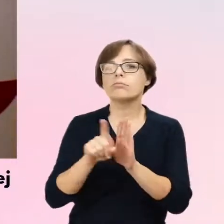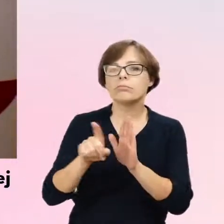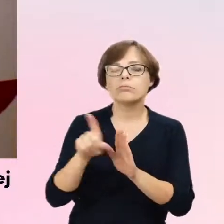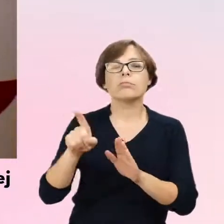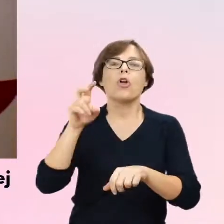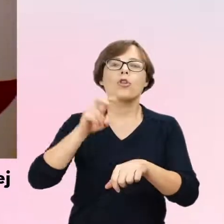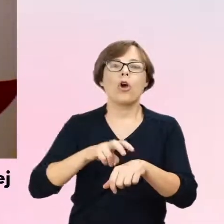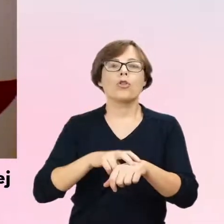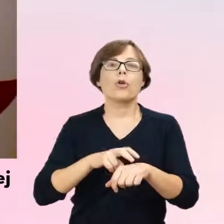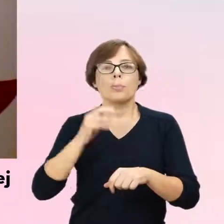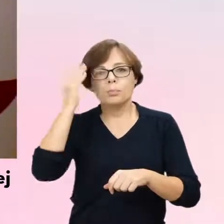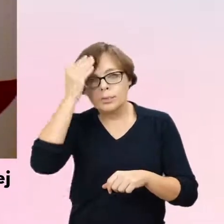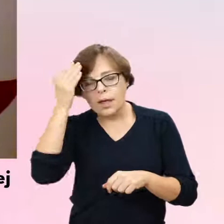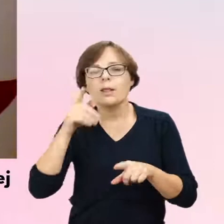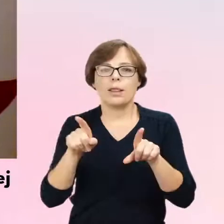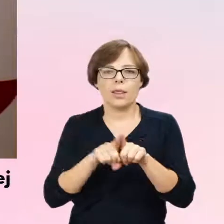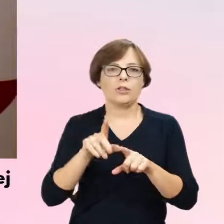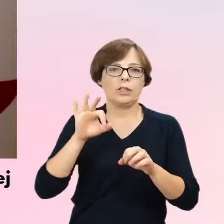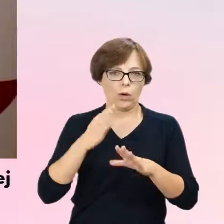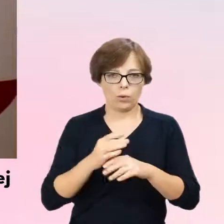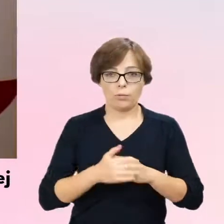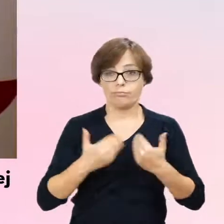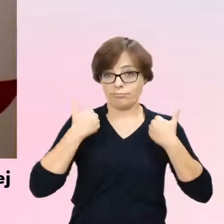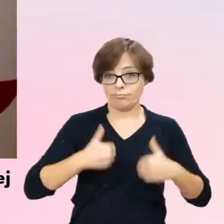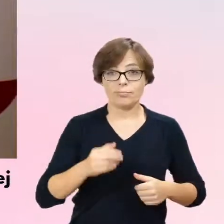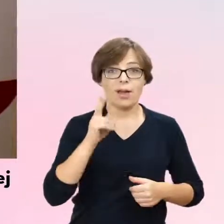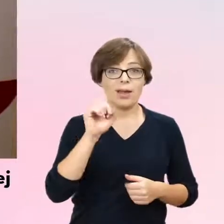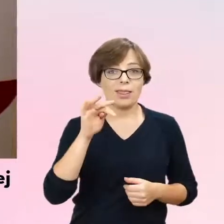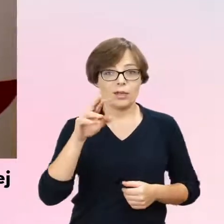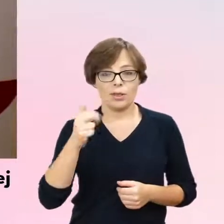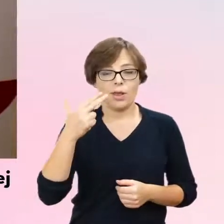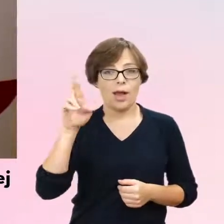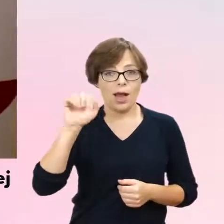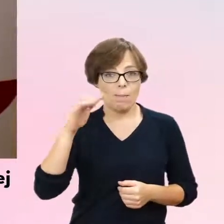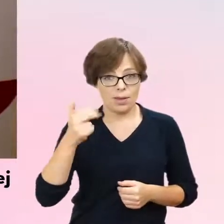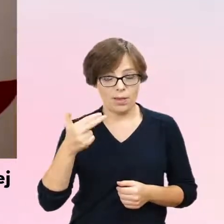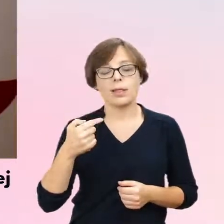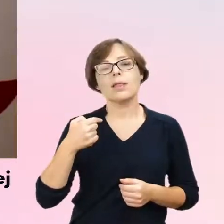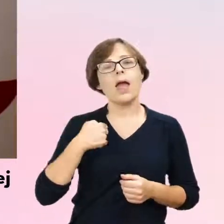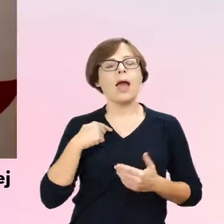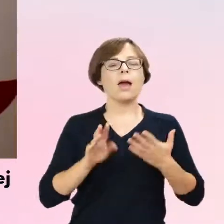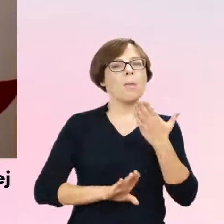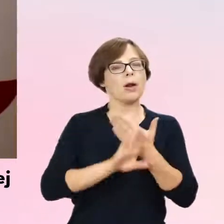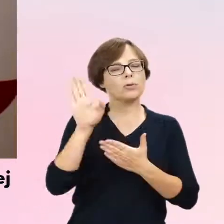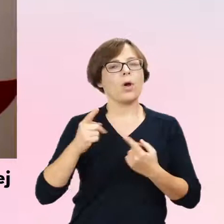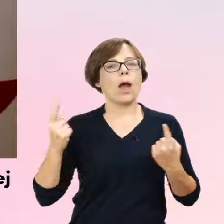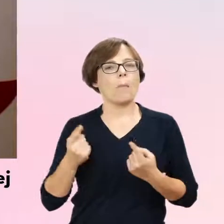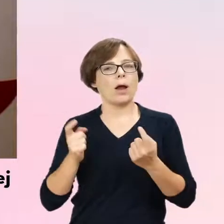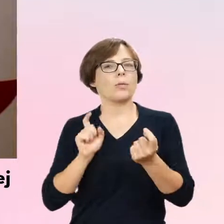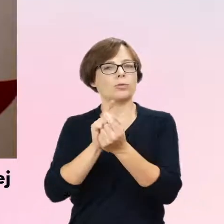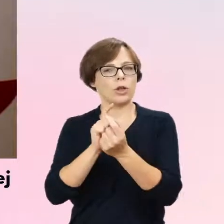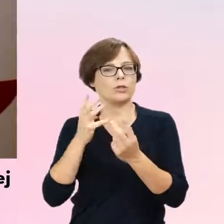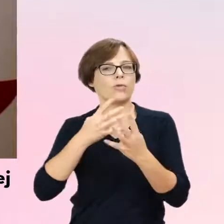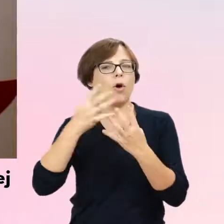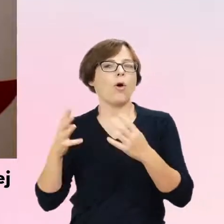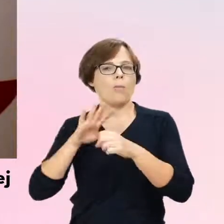seksuologii. Ja nazywam się Katarzyna Remin, reprezentuję tutaj kampanię przeciw homofobii, która